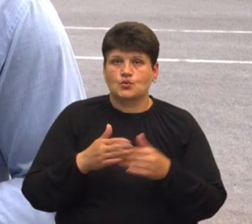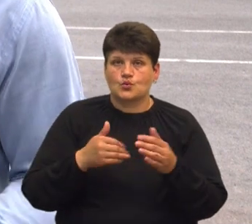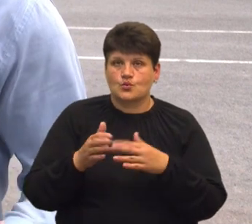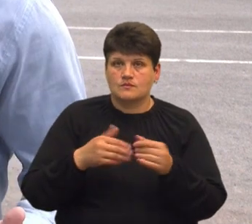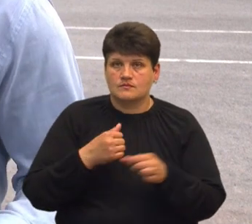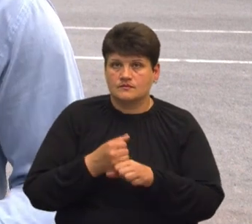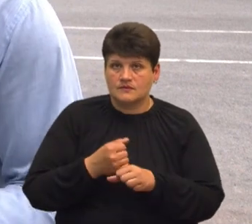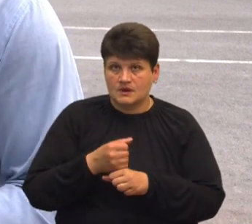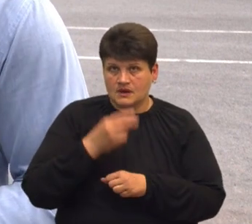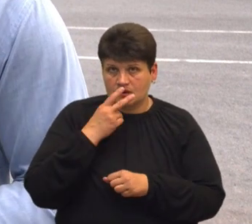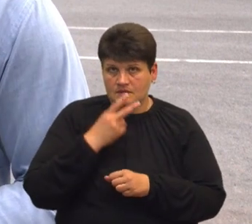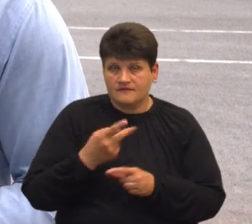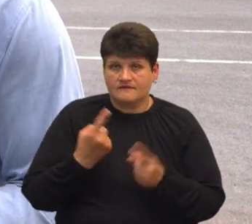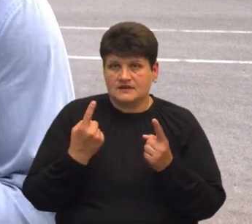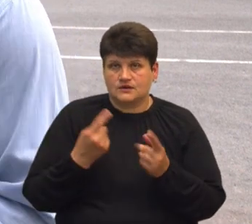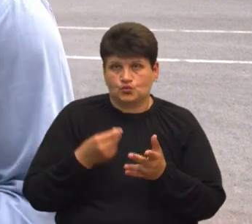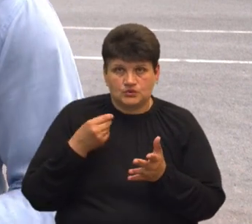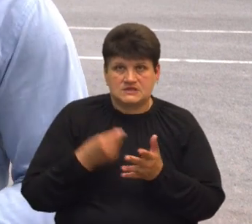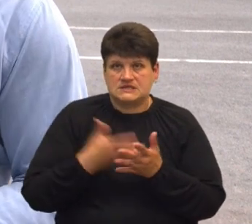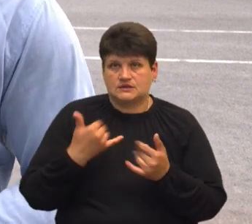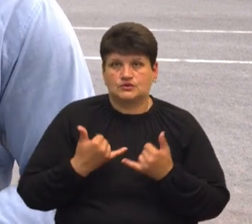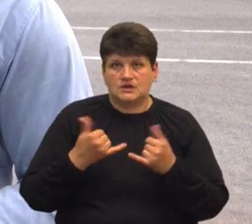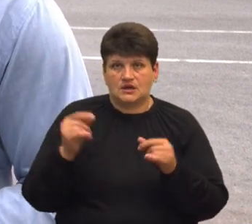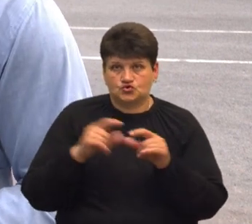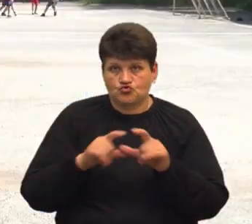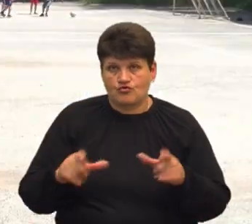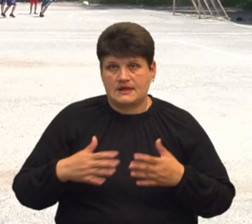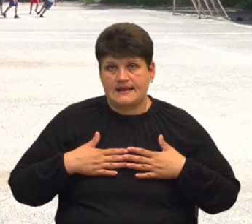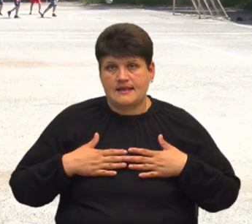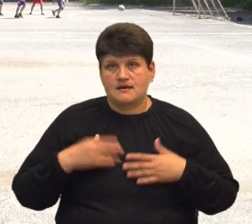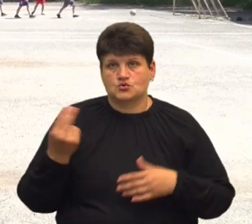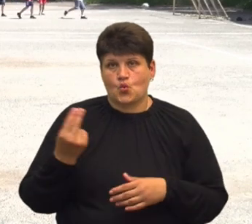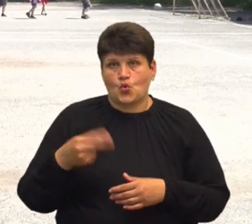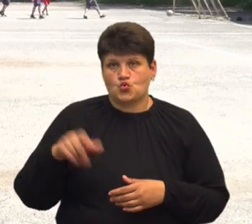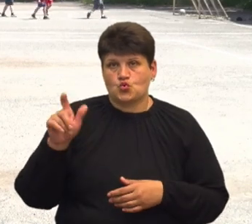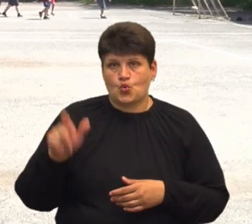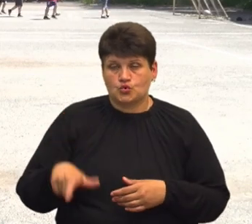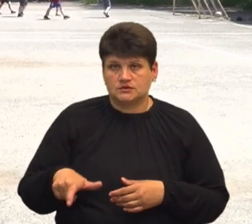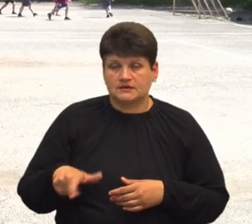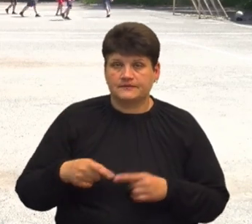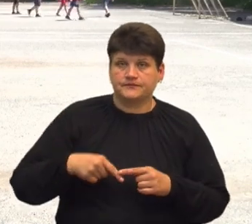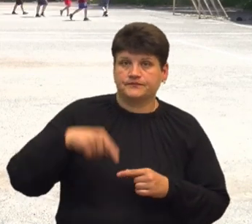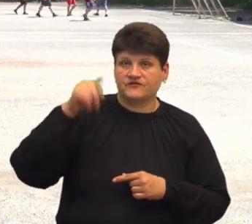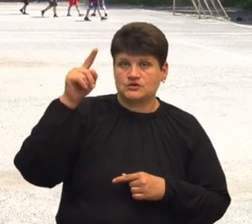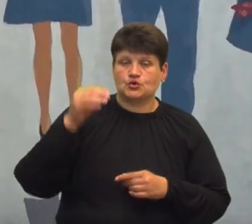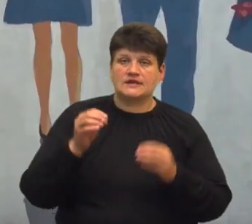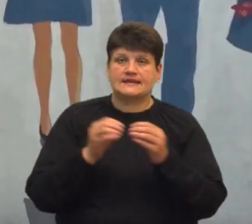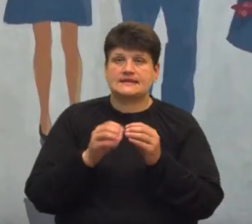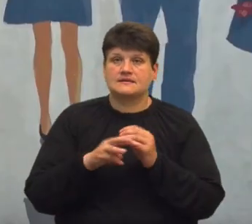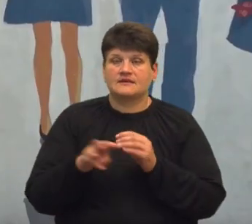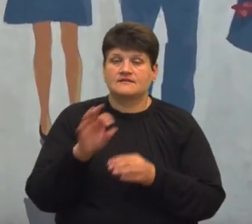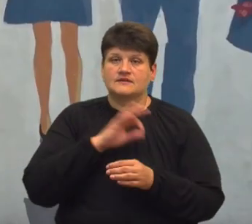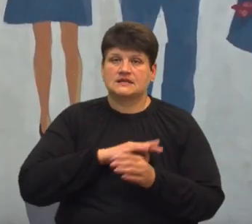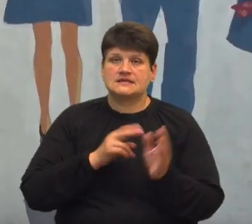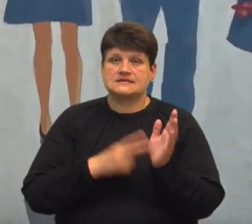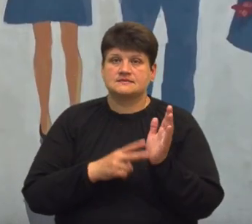бачимо в цьому велику цінність для школи і для нас, як художників. На мурал висотою 10 метрів використали приблизно 80